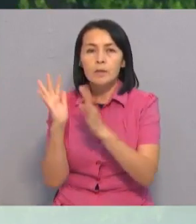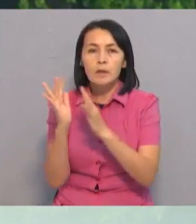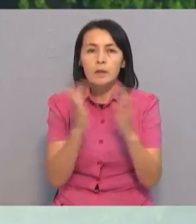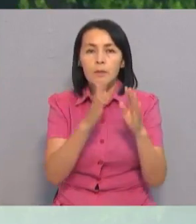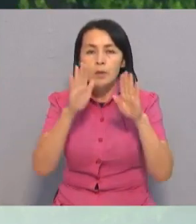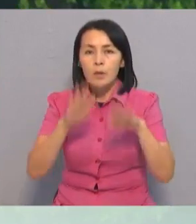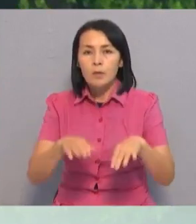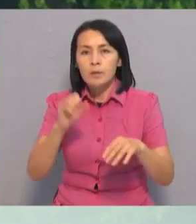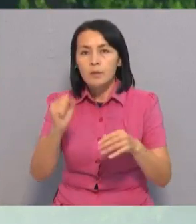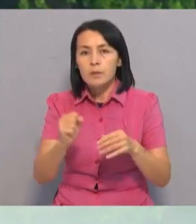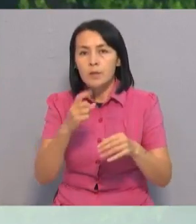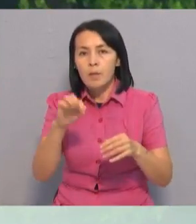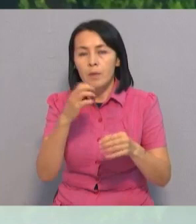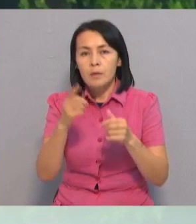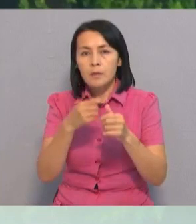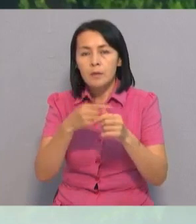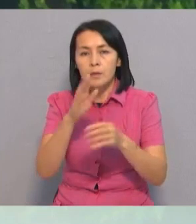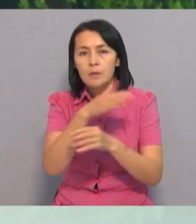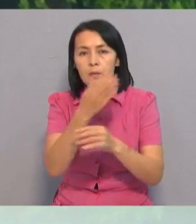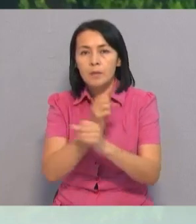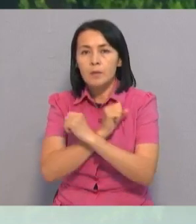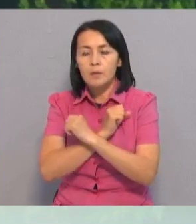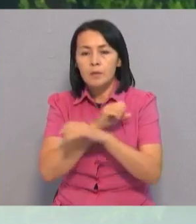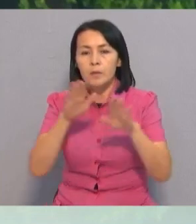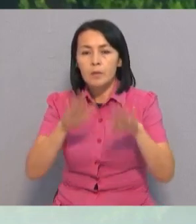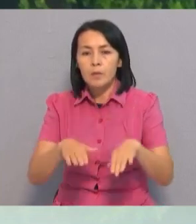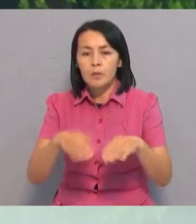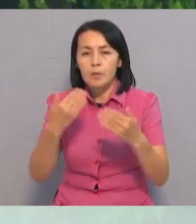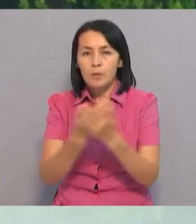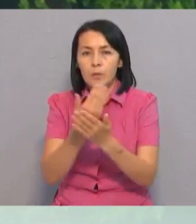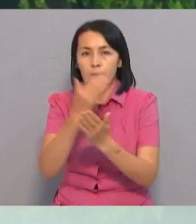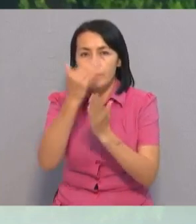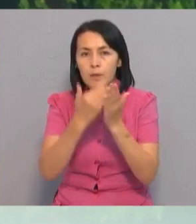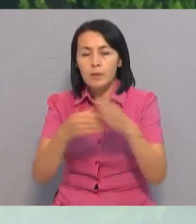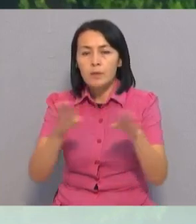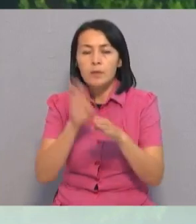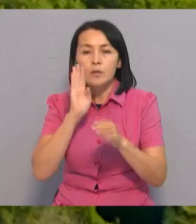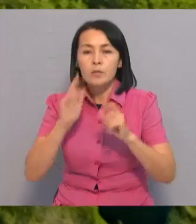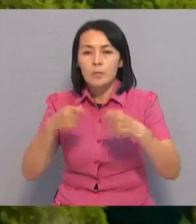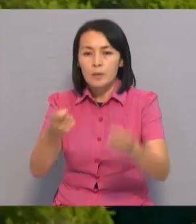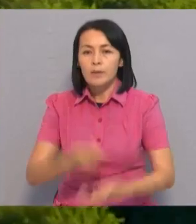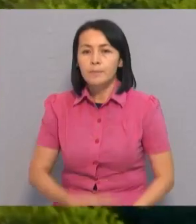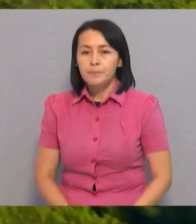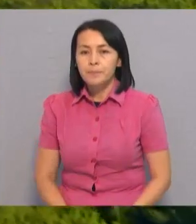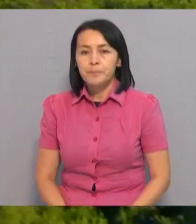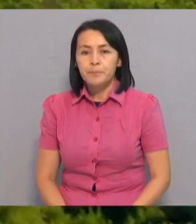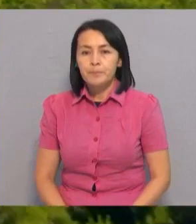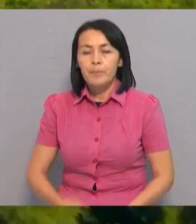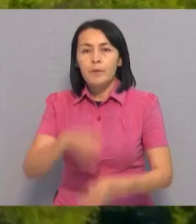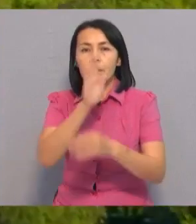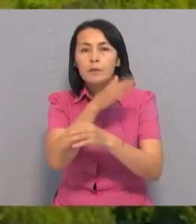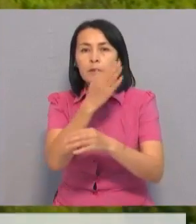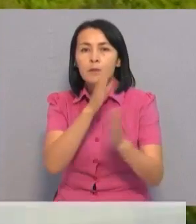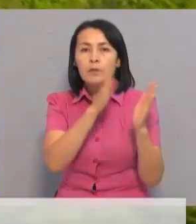аймақ қолатына санбайыз қарфатындағы дендрологиялық сая баға омаға заманнауей талап қасай суарлады. Сая